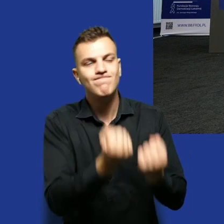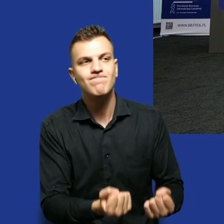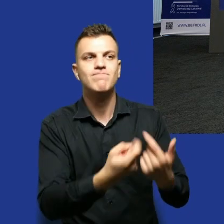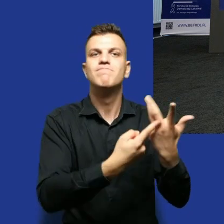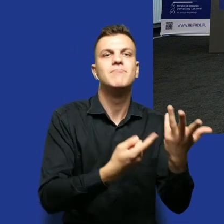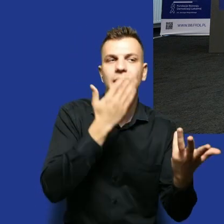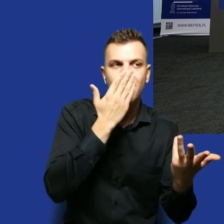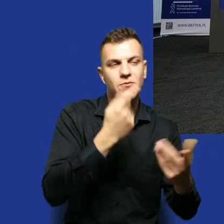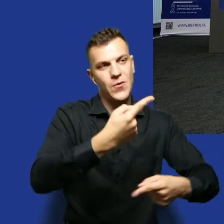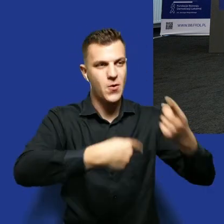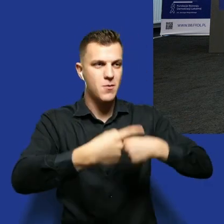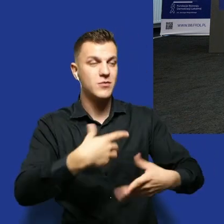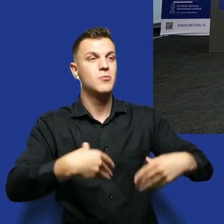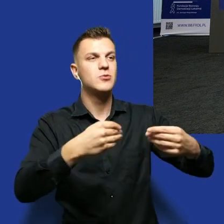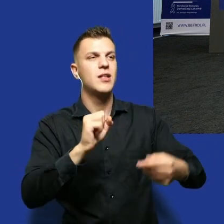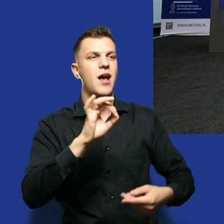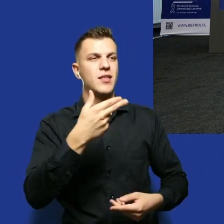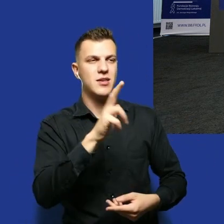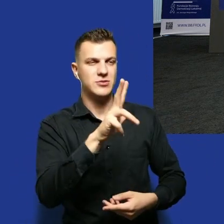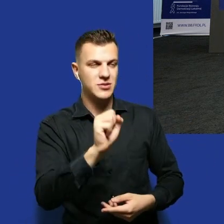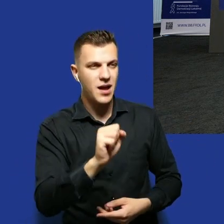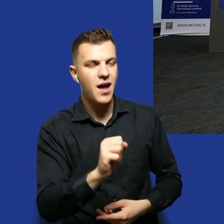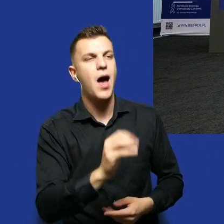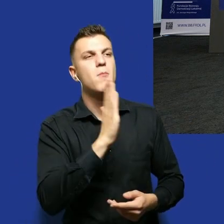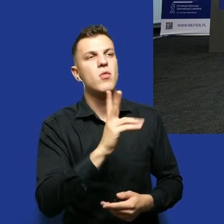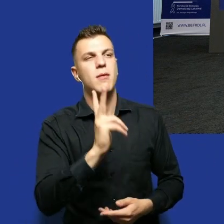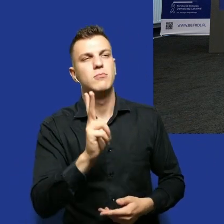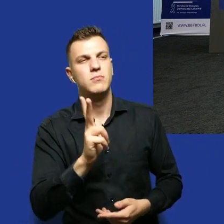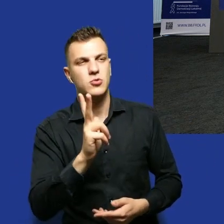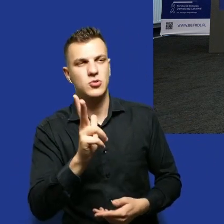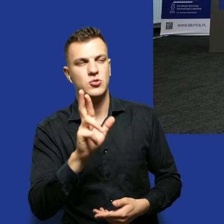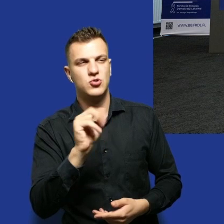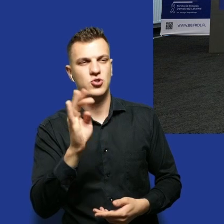zacznę od Ciebie, a później poproszę o głos Krzysztofa.